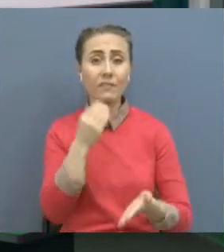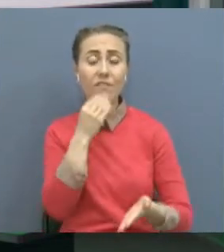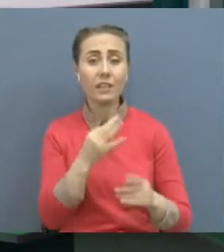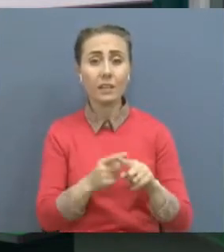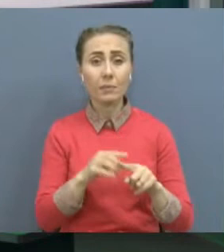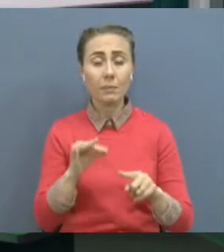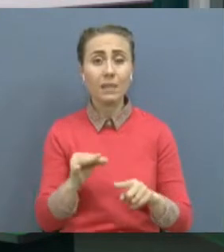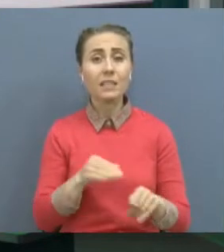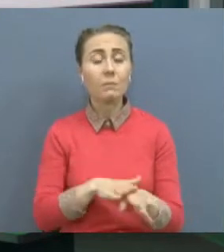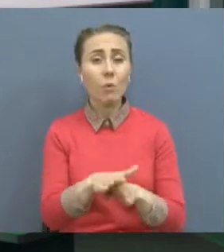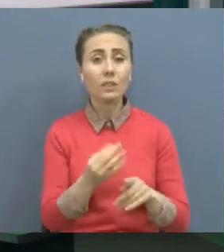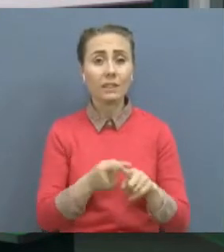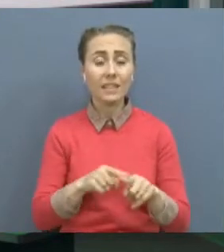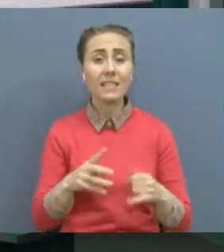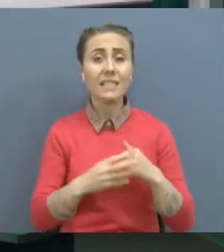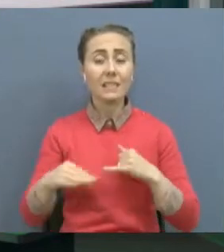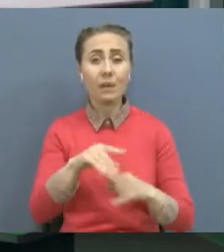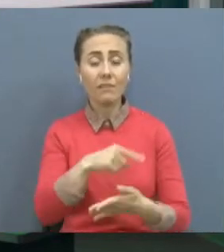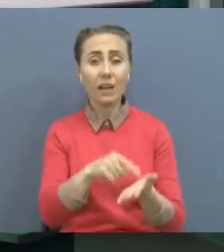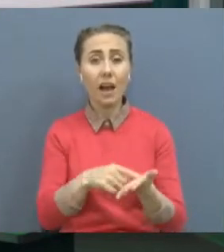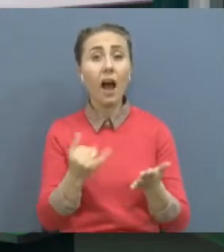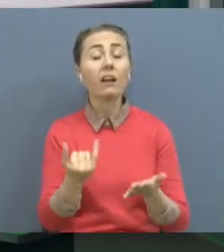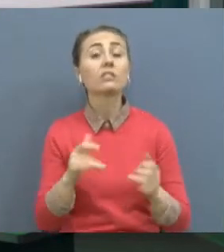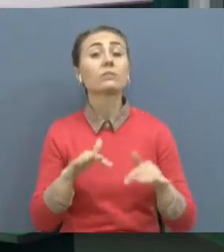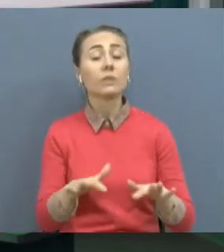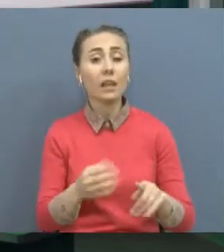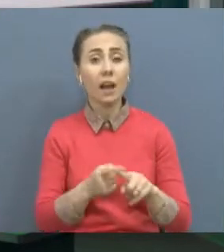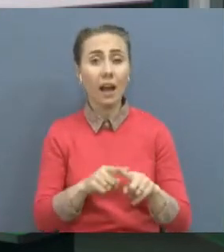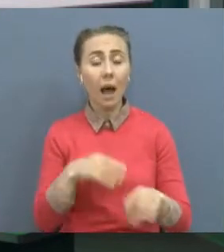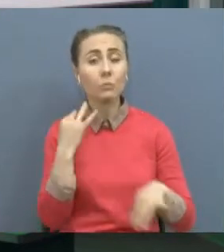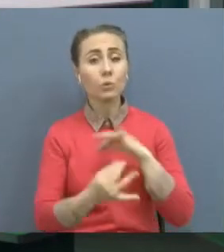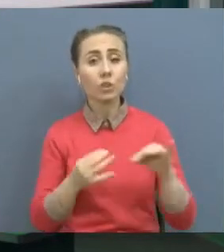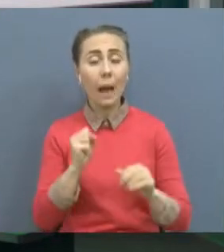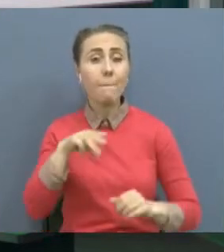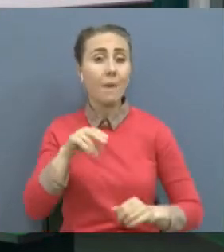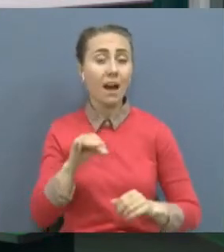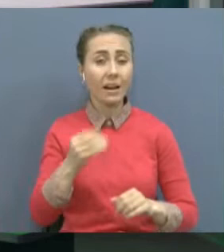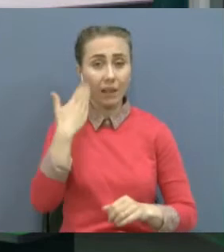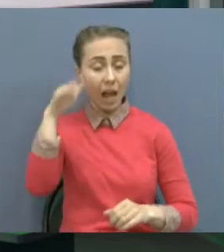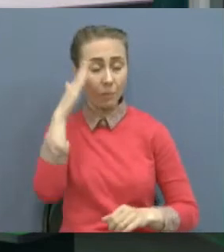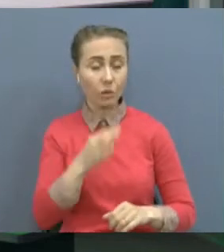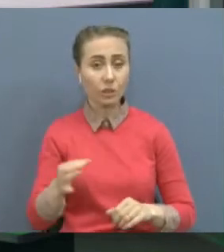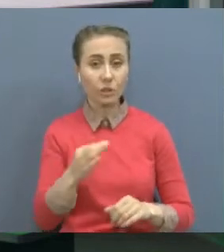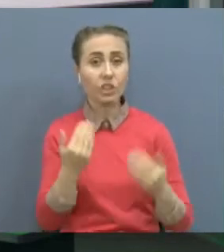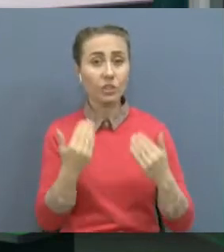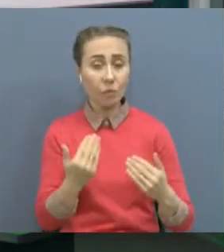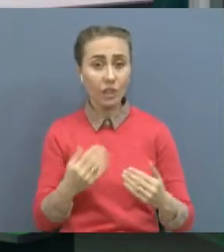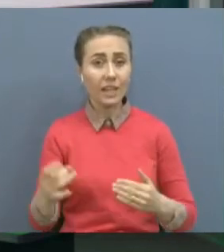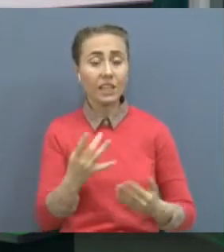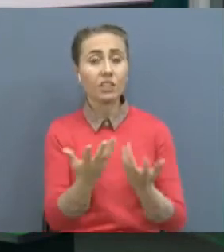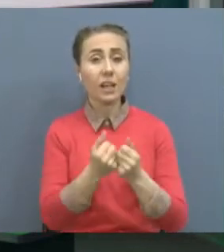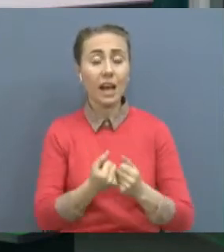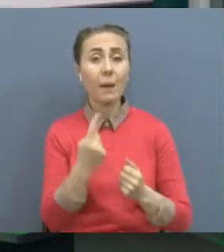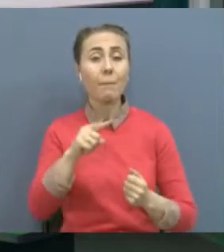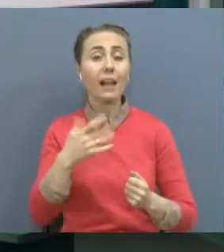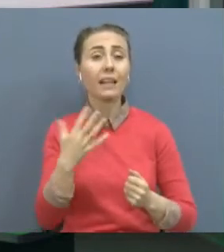көтерген еді. Бұл бағыттағы қазіргі ақуал Ақмұлы облыстық әкімдігінің аппарат кенгесінде талқыланды. Бұл тұрға дерек бойынша өңірде